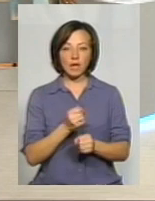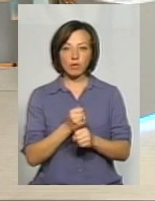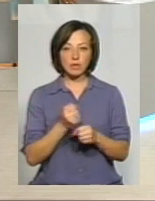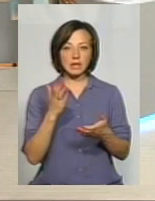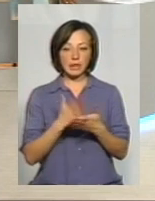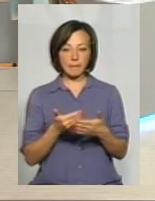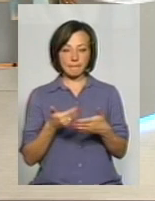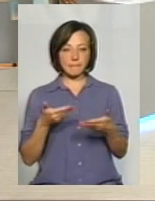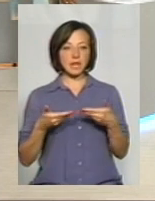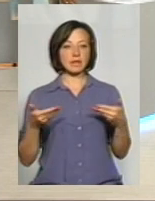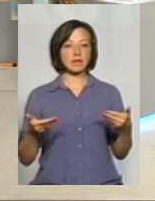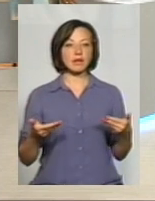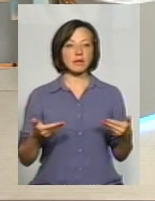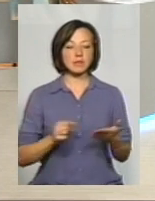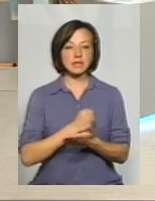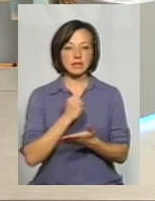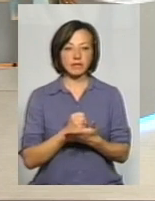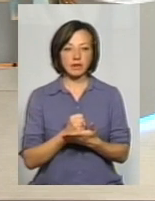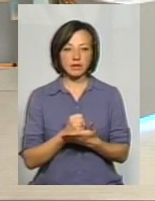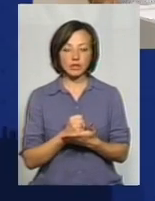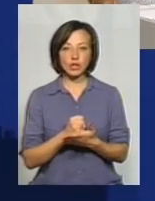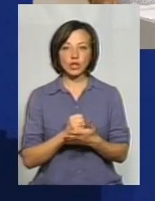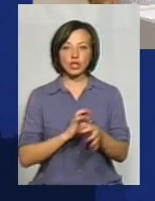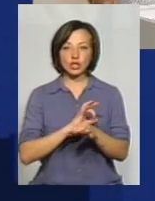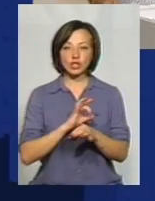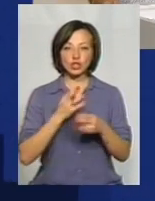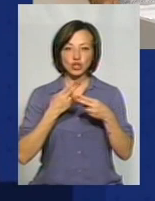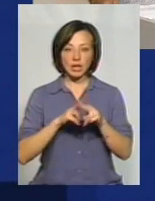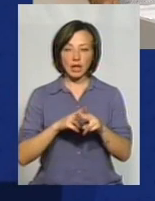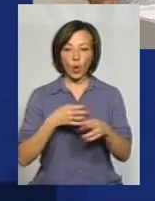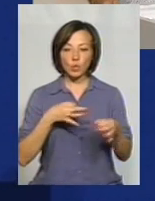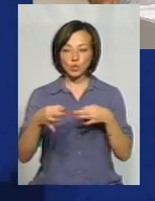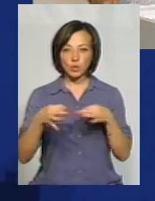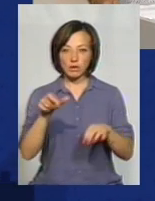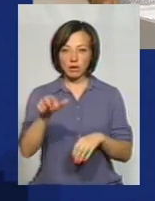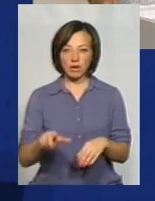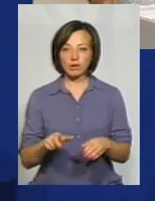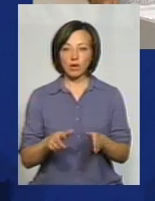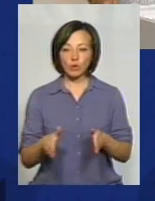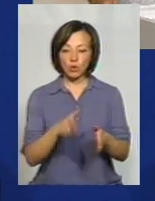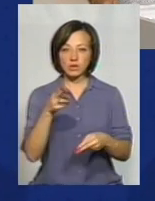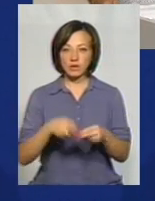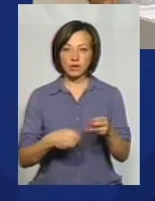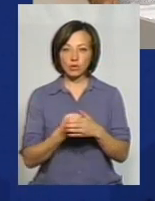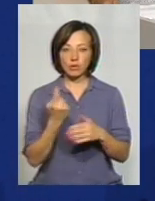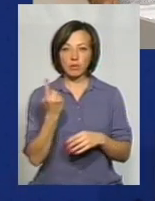яка є перед нами, яку затвердив інженер-консультат Фімерендал. Ця дорога має бути завершена до